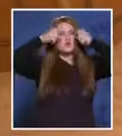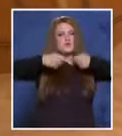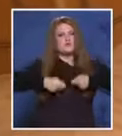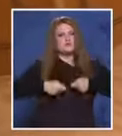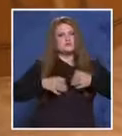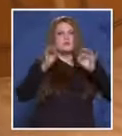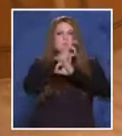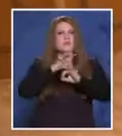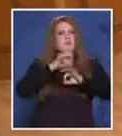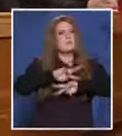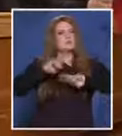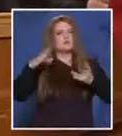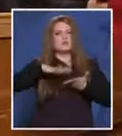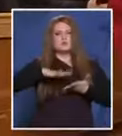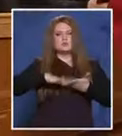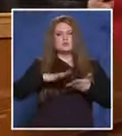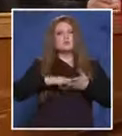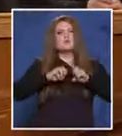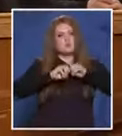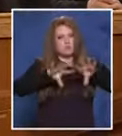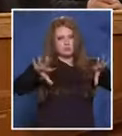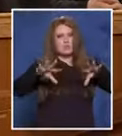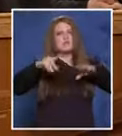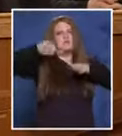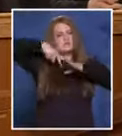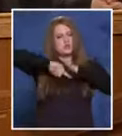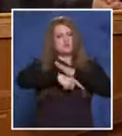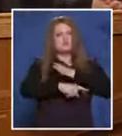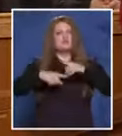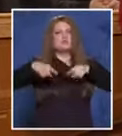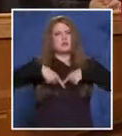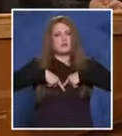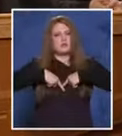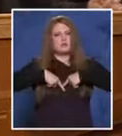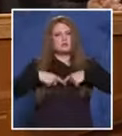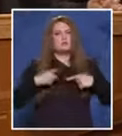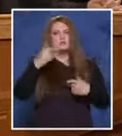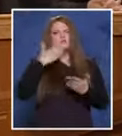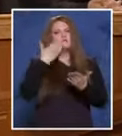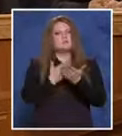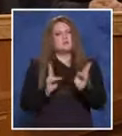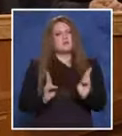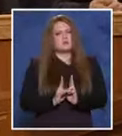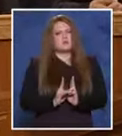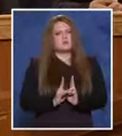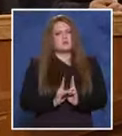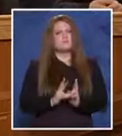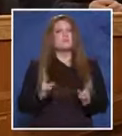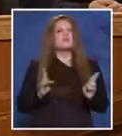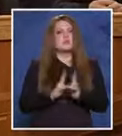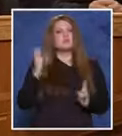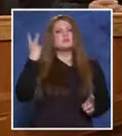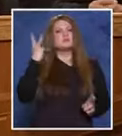сега нямам доказателствени искания, предавам да дадете ход по същество на делто. Да, ход по същество, пледирайте колеги, съвсем стегнато ще ви помоля. разбира се,